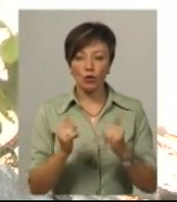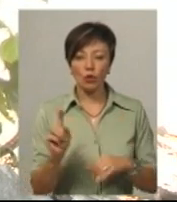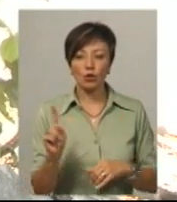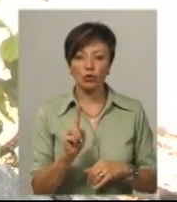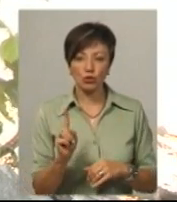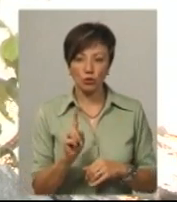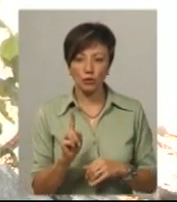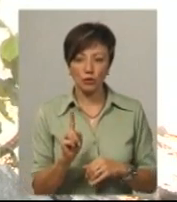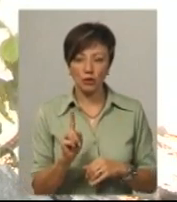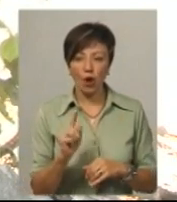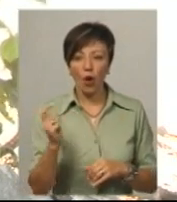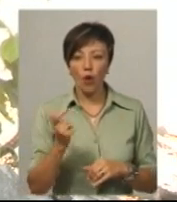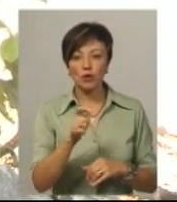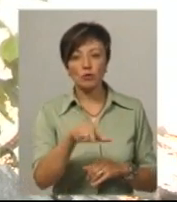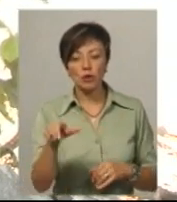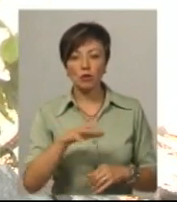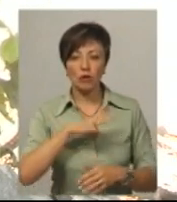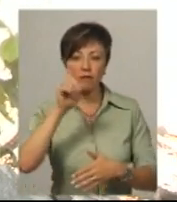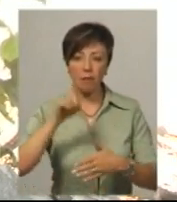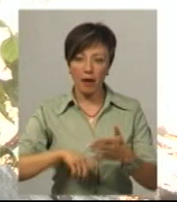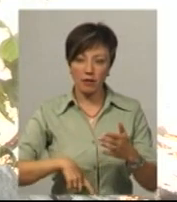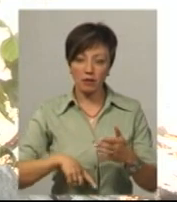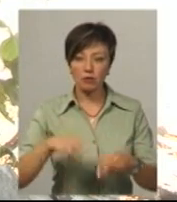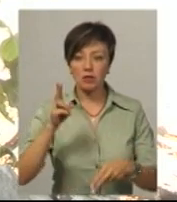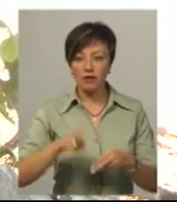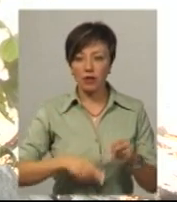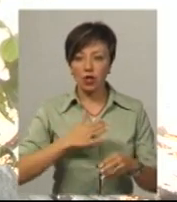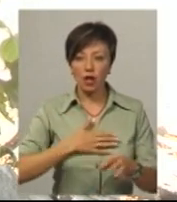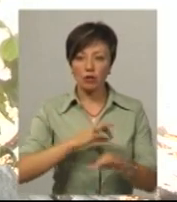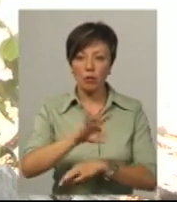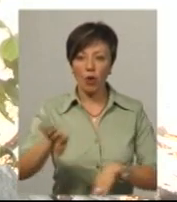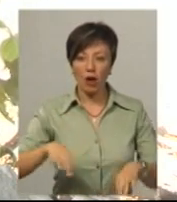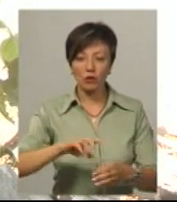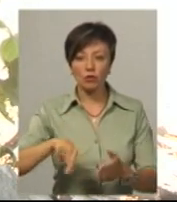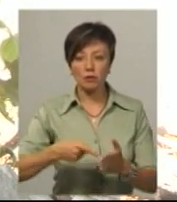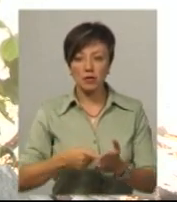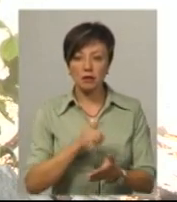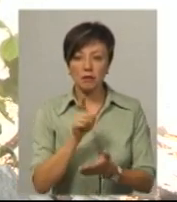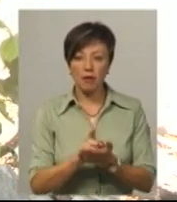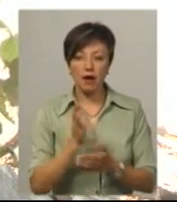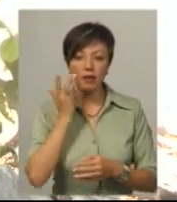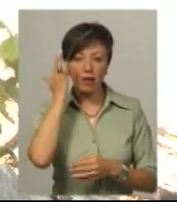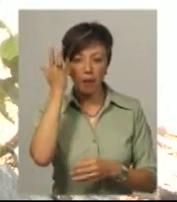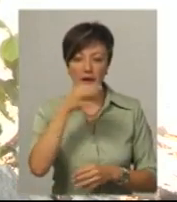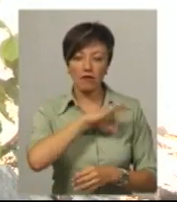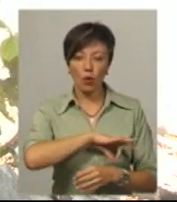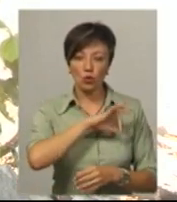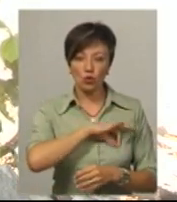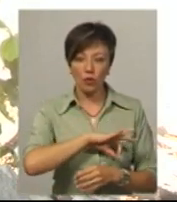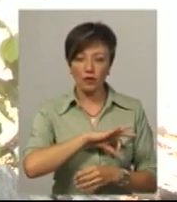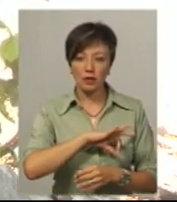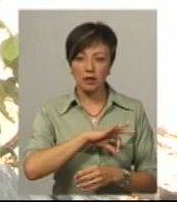господарі були впевнені, що по завершенню нашого проєкту місто має намір використовувати